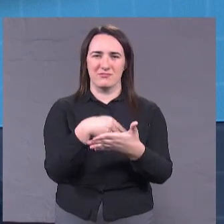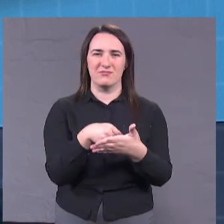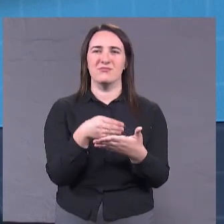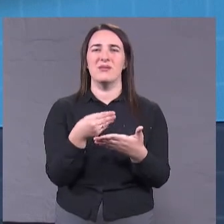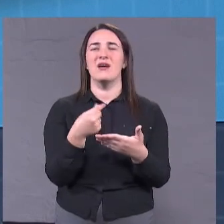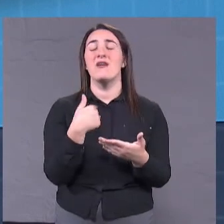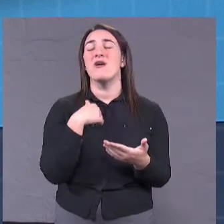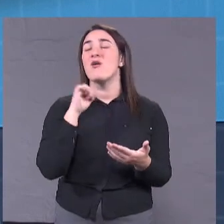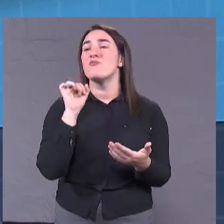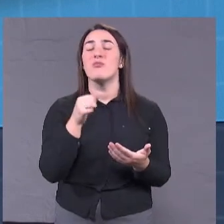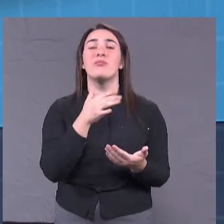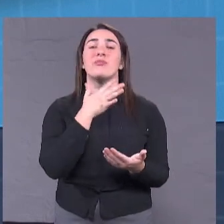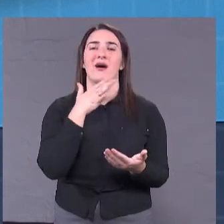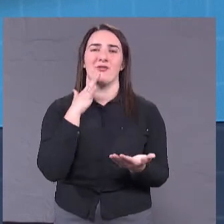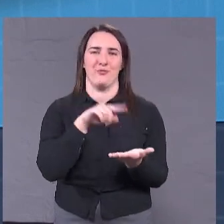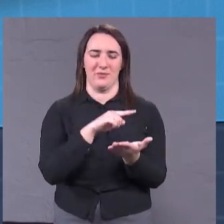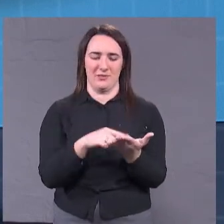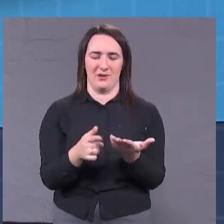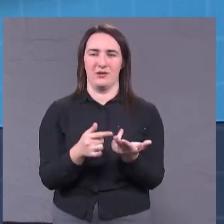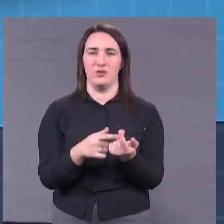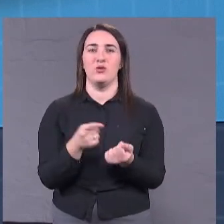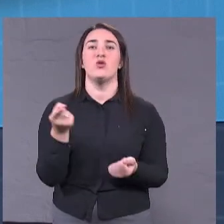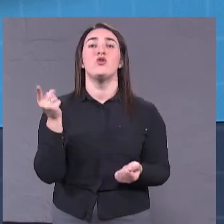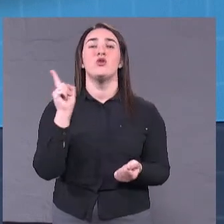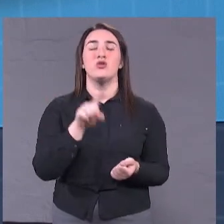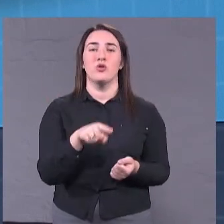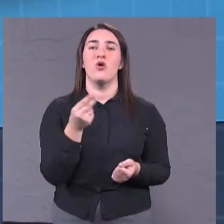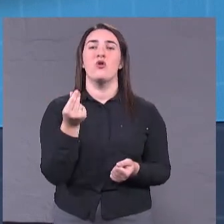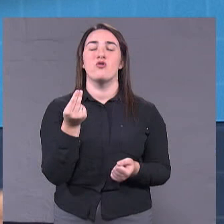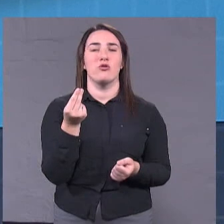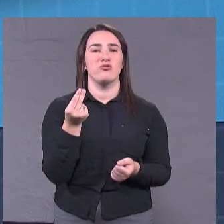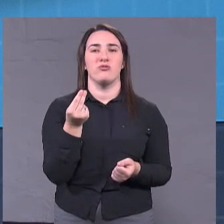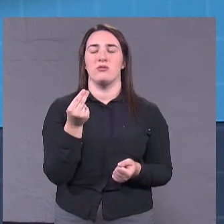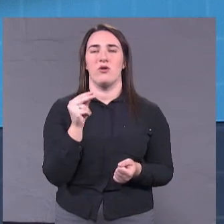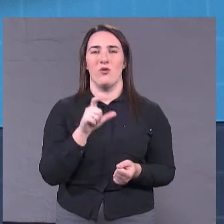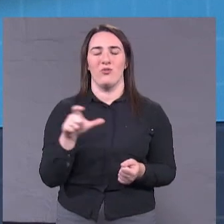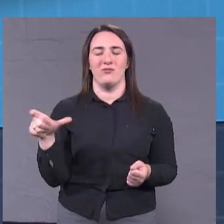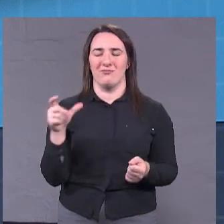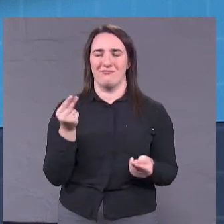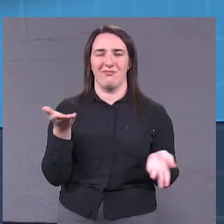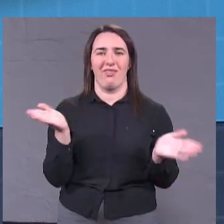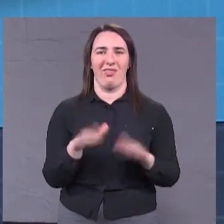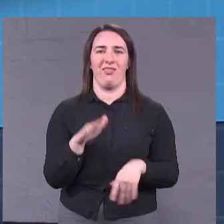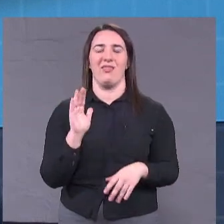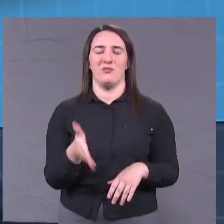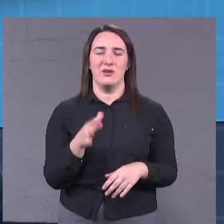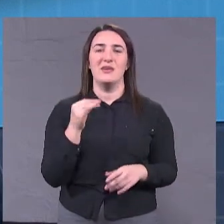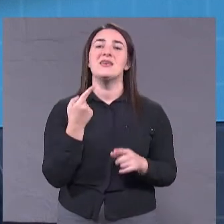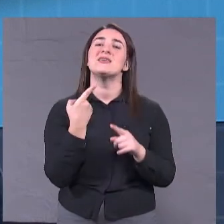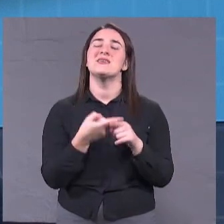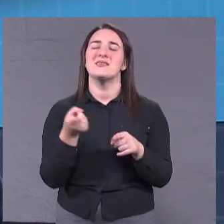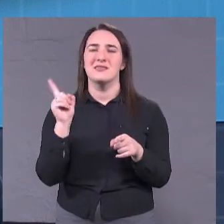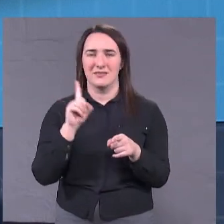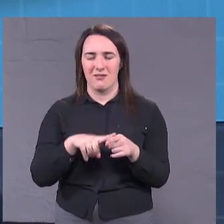перечислить багато питання, то ці деньги не уйдуть з кармана простого одесіта. І це підусмотрено в